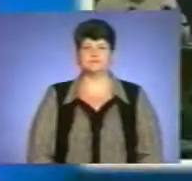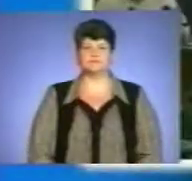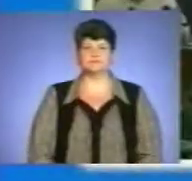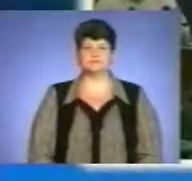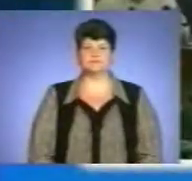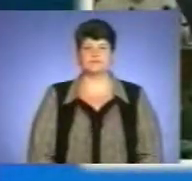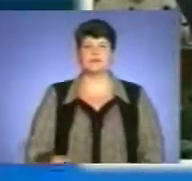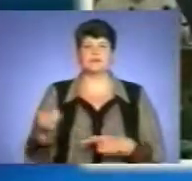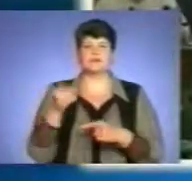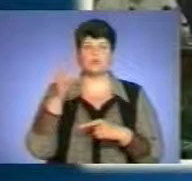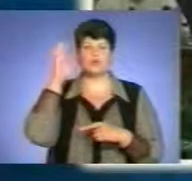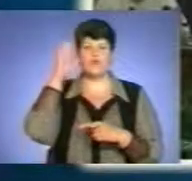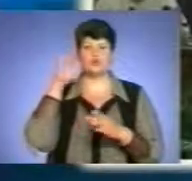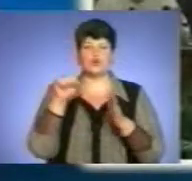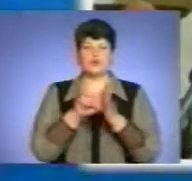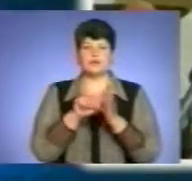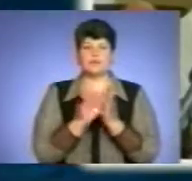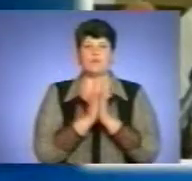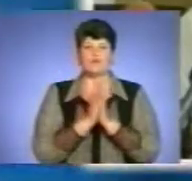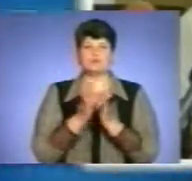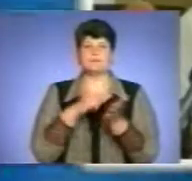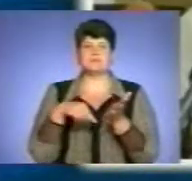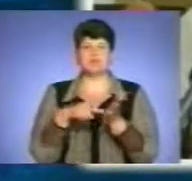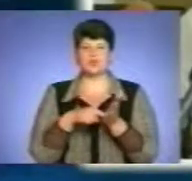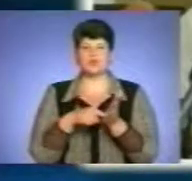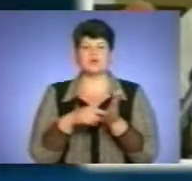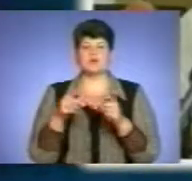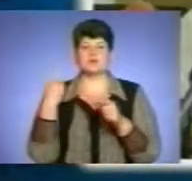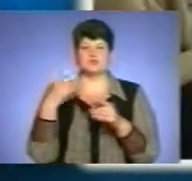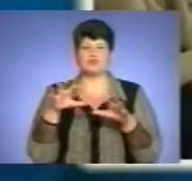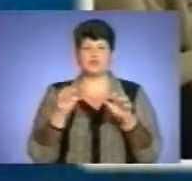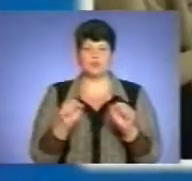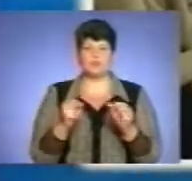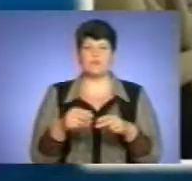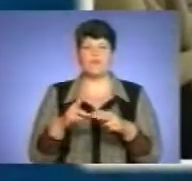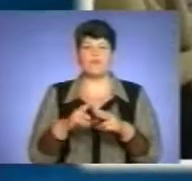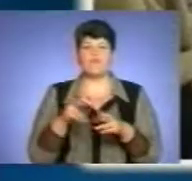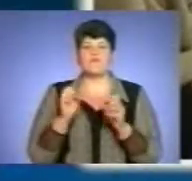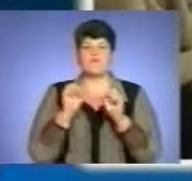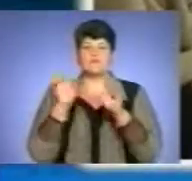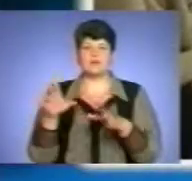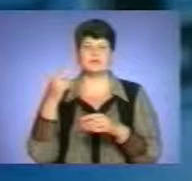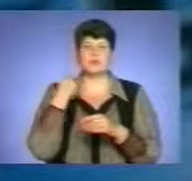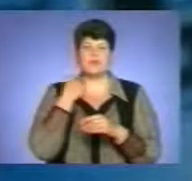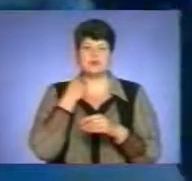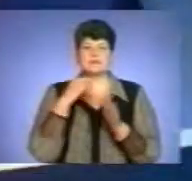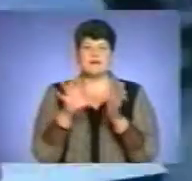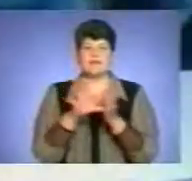Тернопіль Водоканал просить міську та обласну владу допомогти коштами, щоб погасити борг за електроенергію.